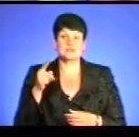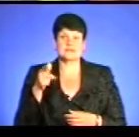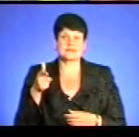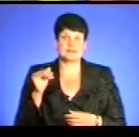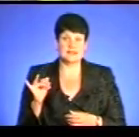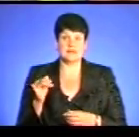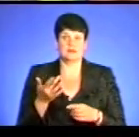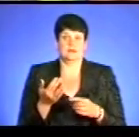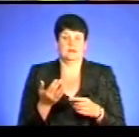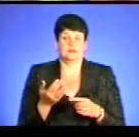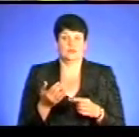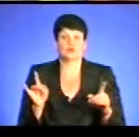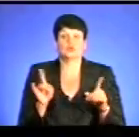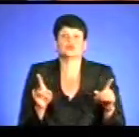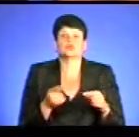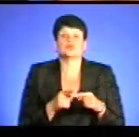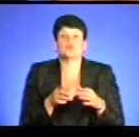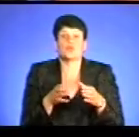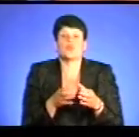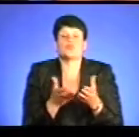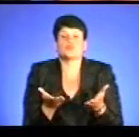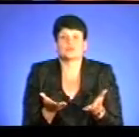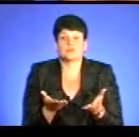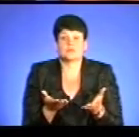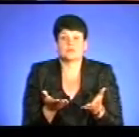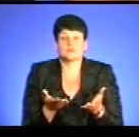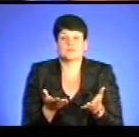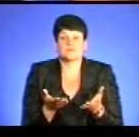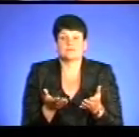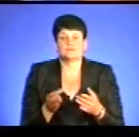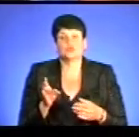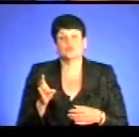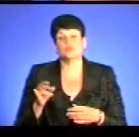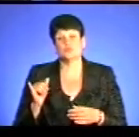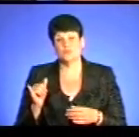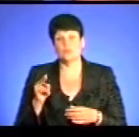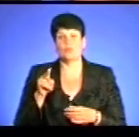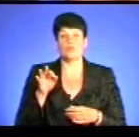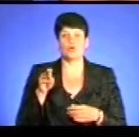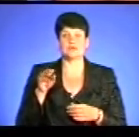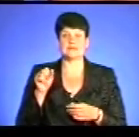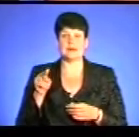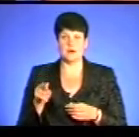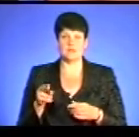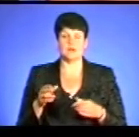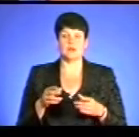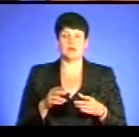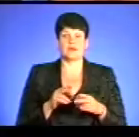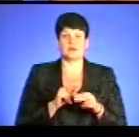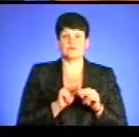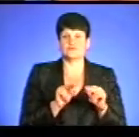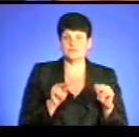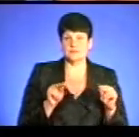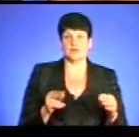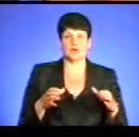продюсер. Тобто щодо цього гурту також ті застереження? Ну, Потап як продюсер і гурт «Мозги», тобто в нас по